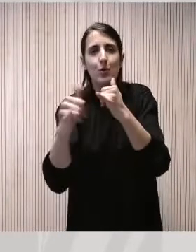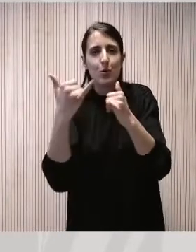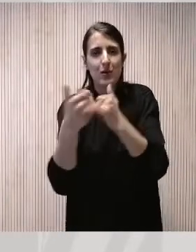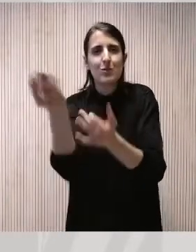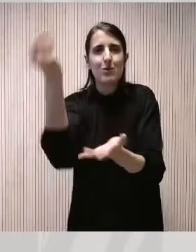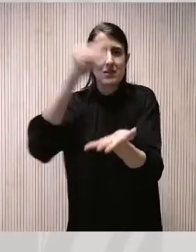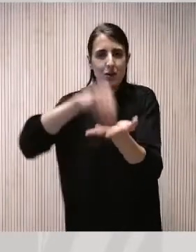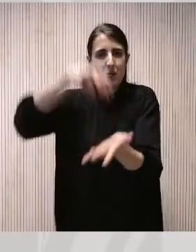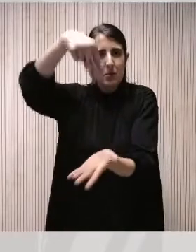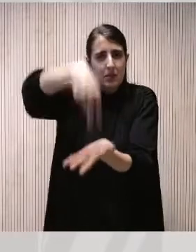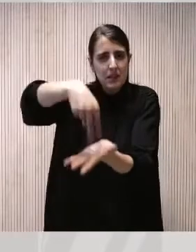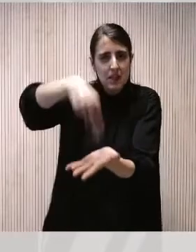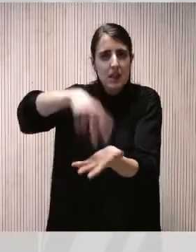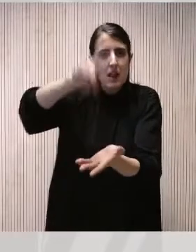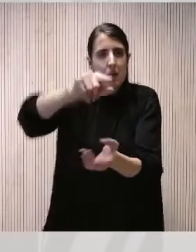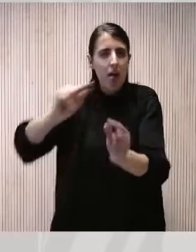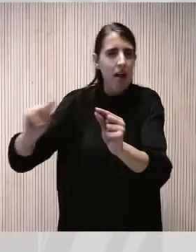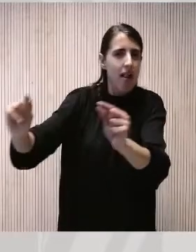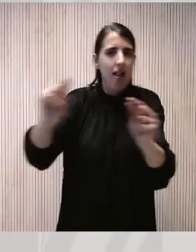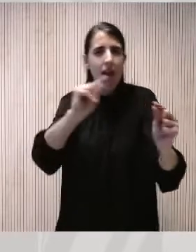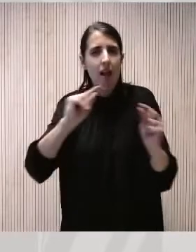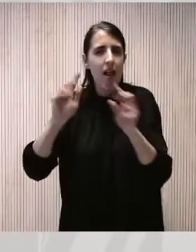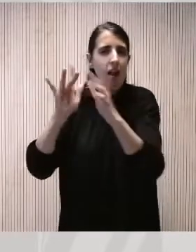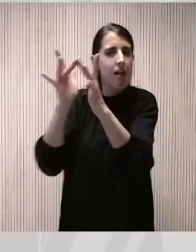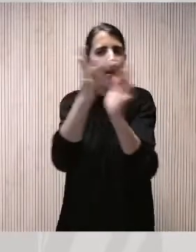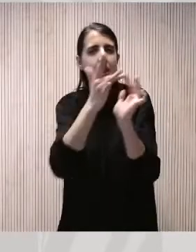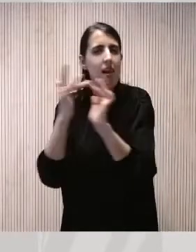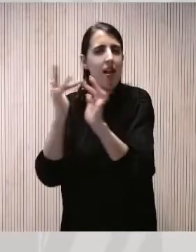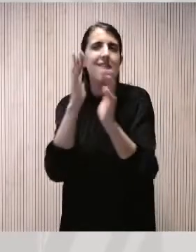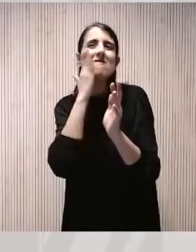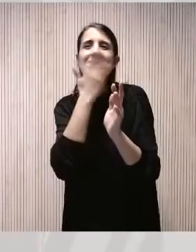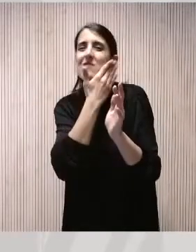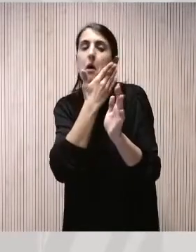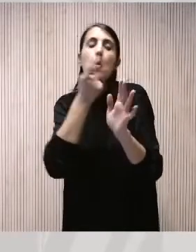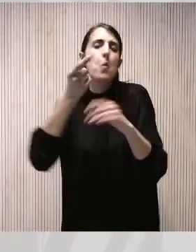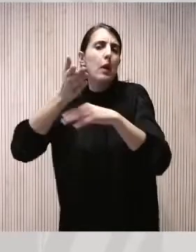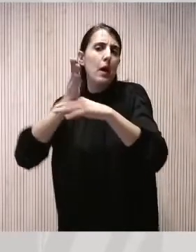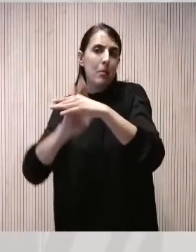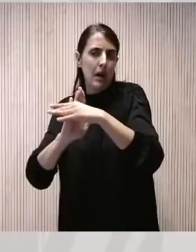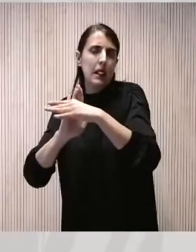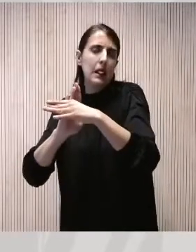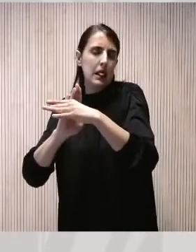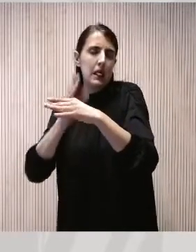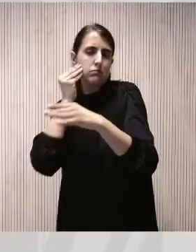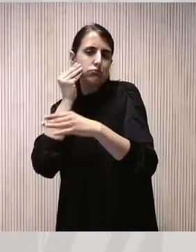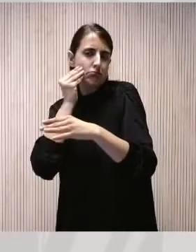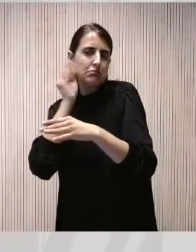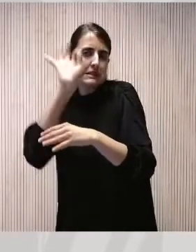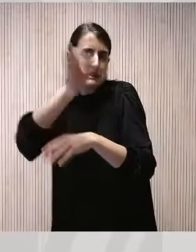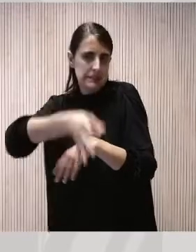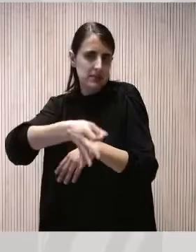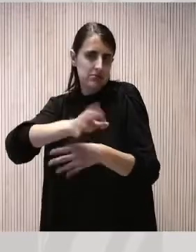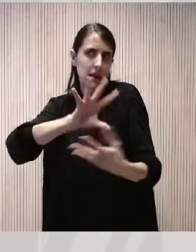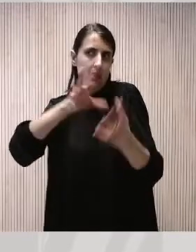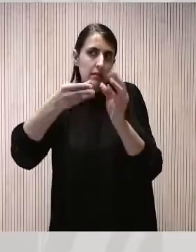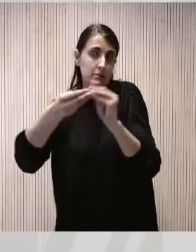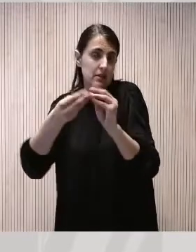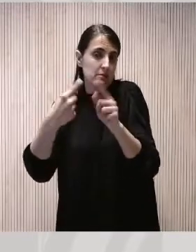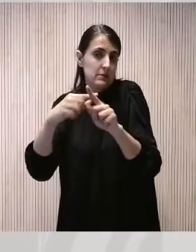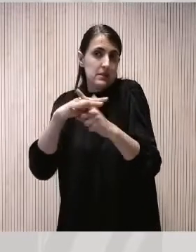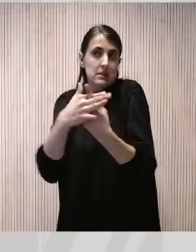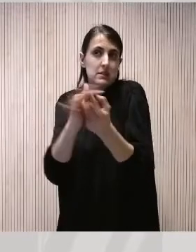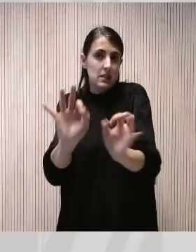dinàmiques que ens permetin relacionar els uns amb els altres, encara que part, evidentment, del congrés ha d'estar adaptada a les